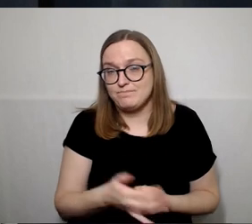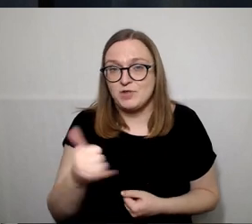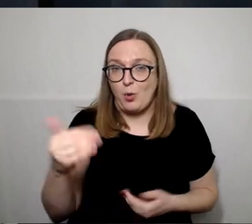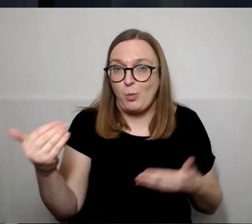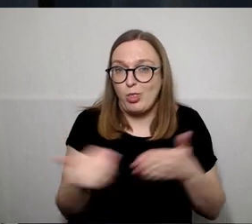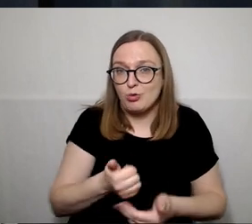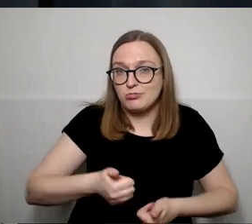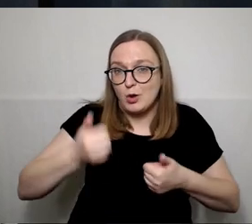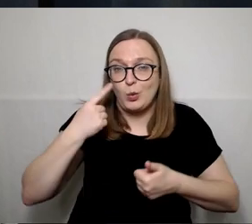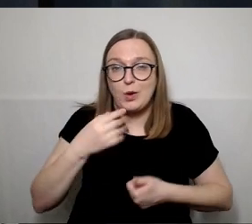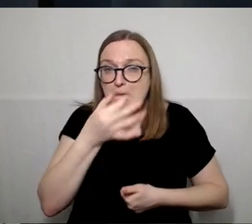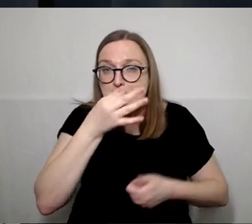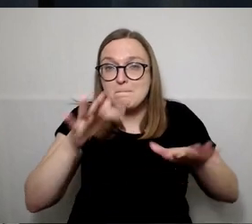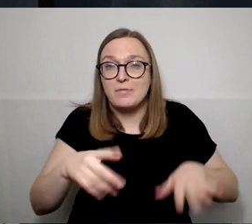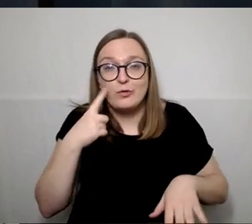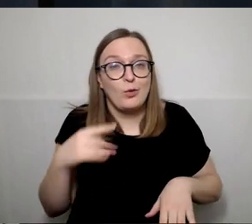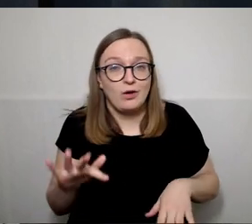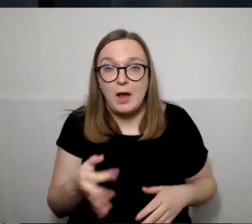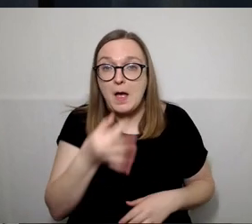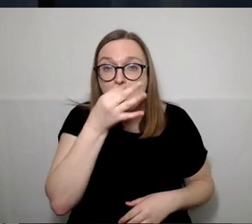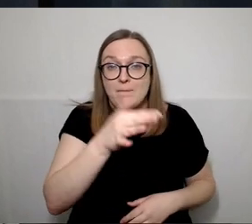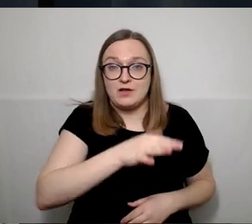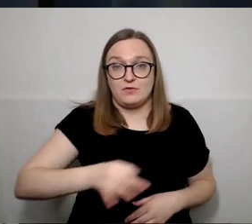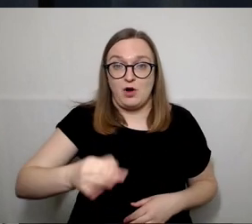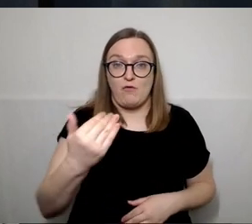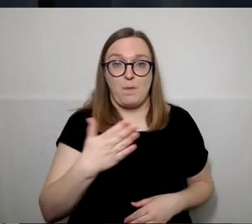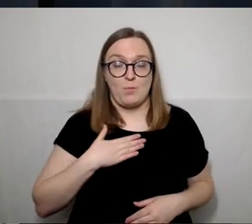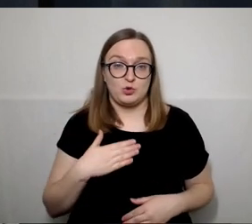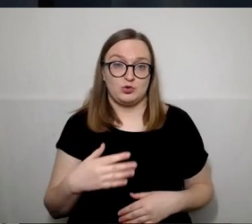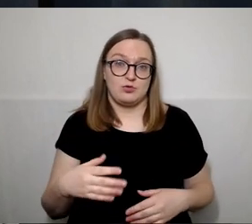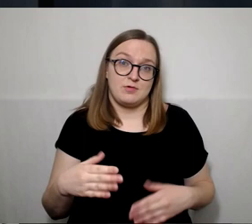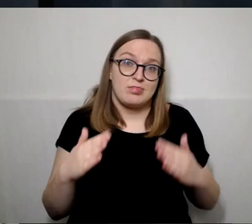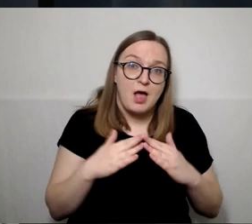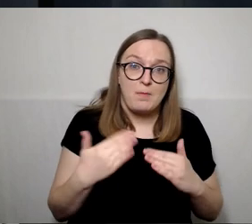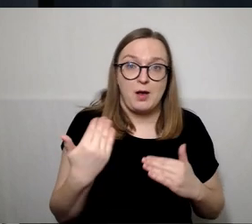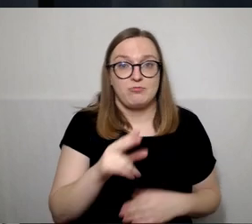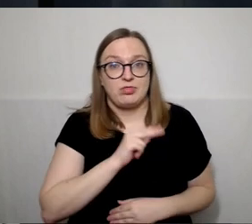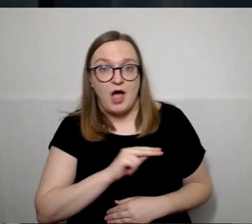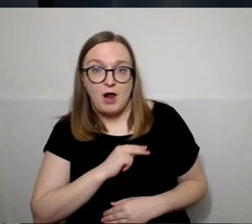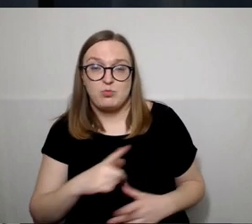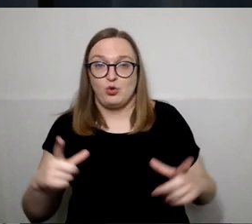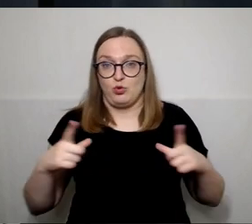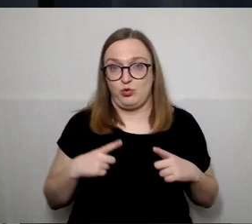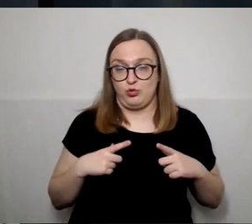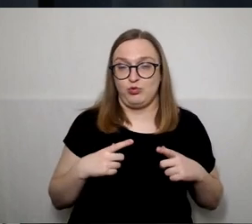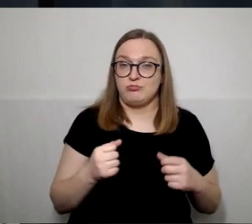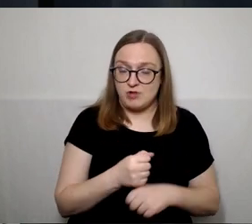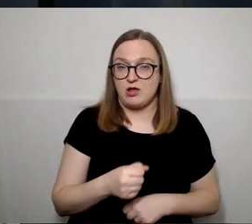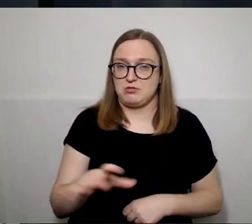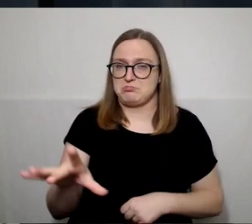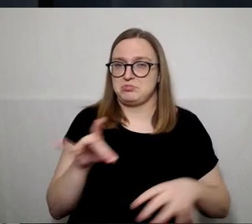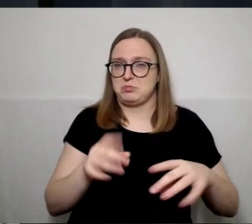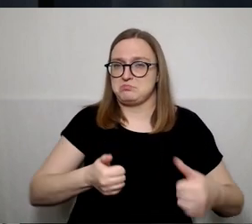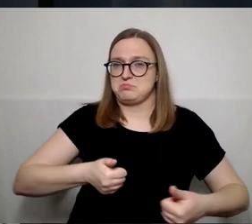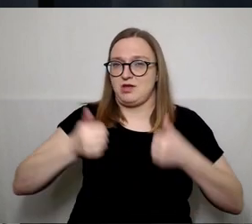Pasvalys, tai pasvalio rajonas, tai mūsų namai, mūsų darbo ir polisio ir dvė. Įsvertas geriausių sprendimų, todėl